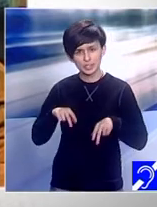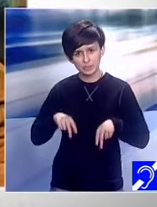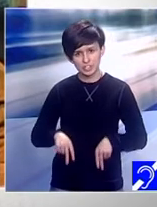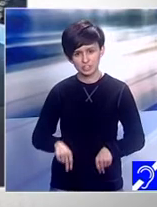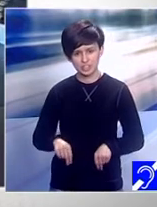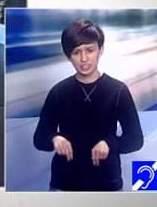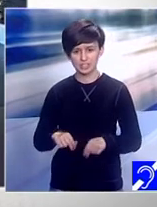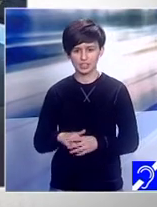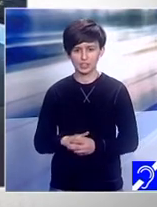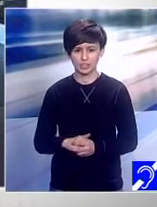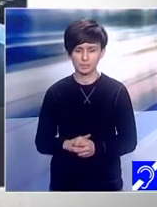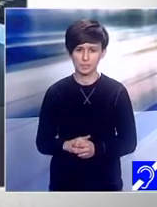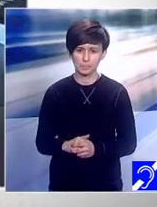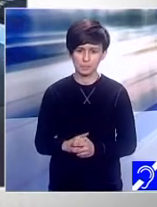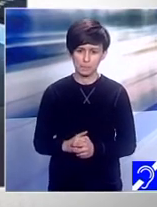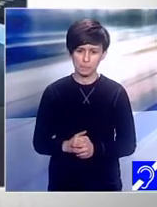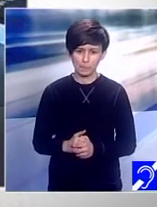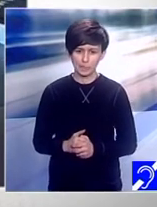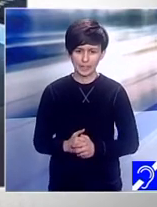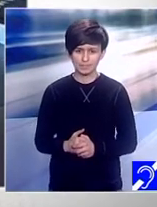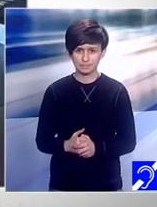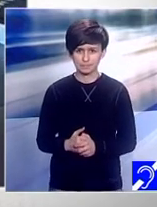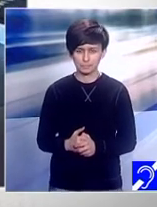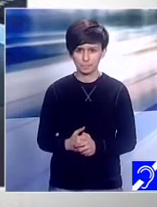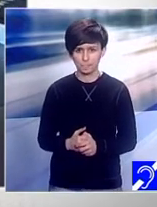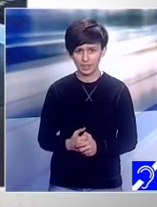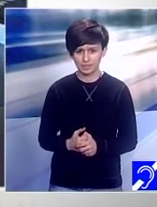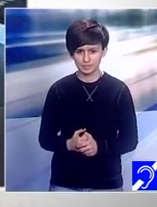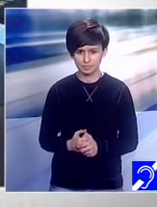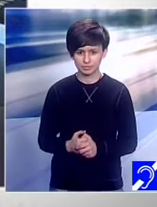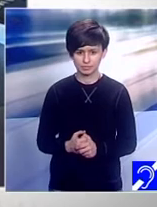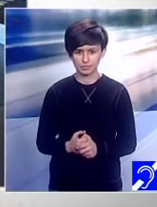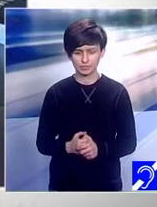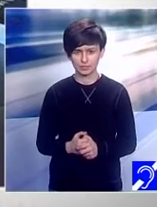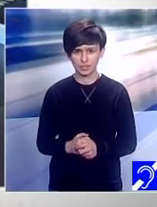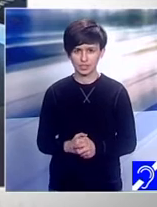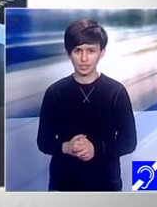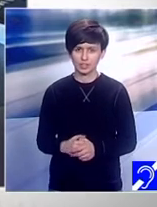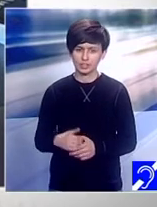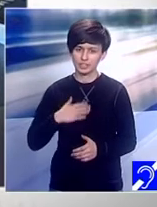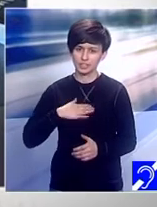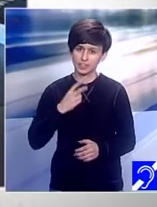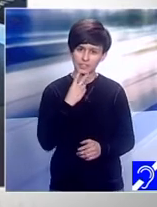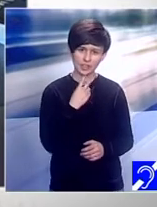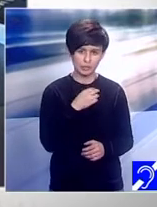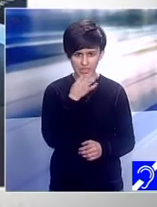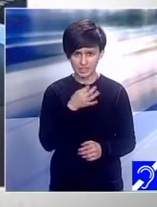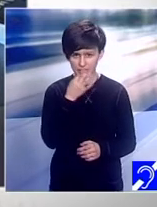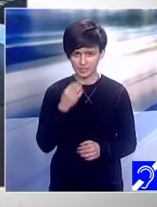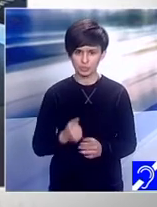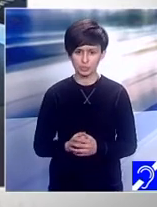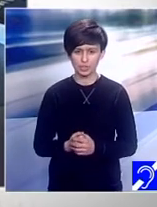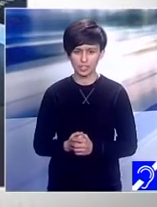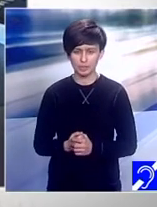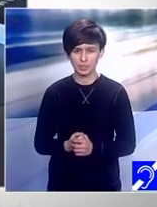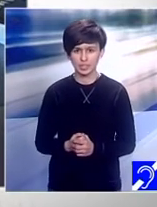Deja înțeleg că divulgăm surprize pentru telespectatorii noștri. Da. Păi atunci hai să le spunem complet despre ce este vorba.